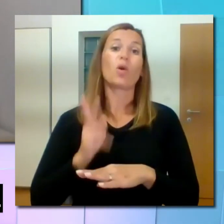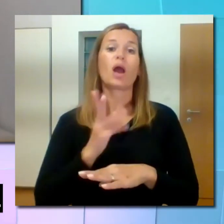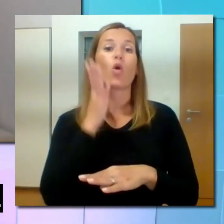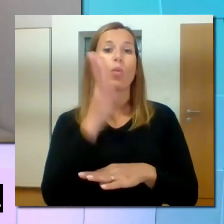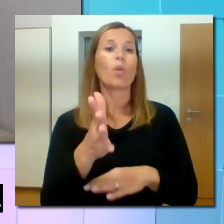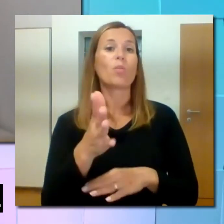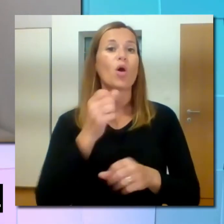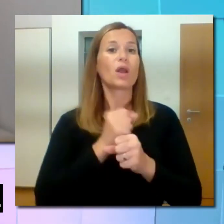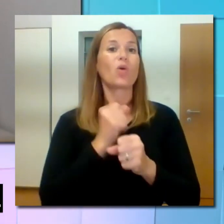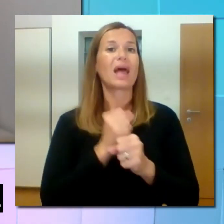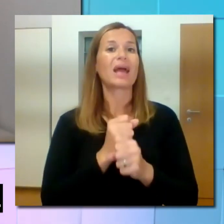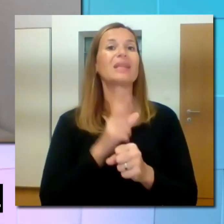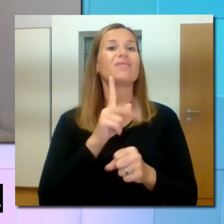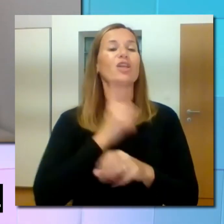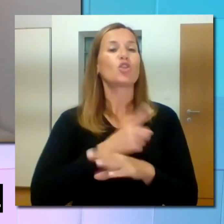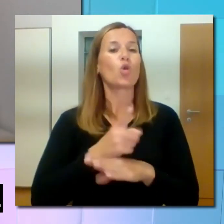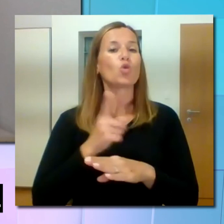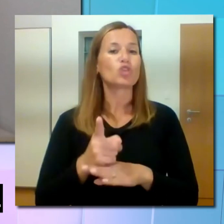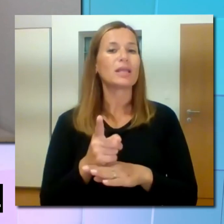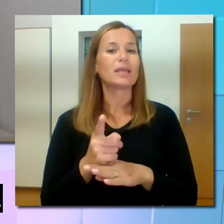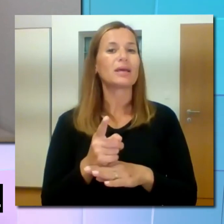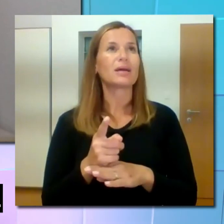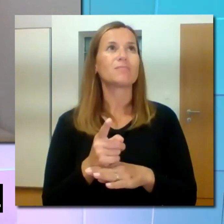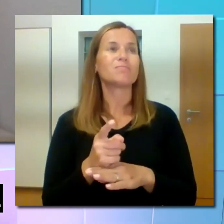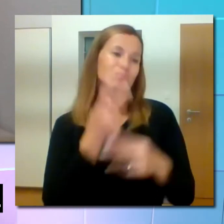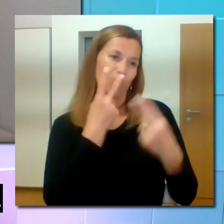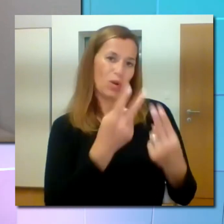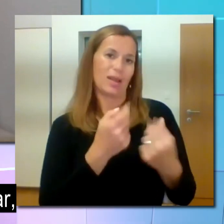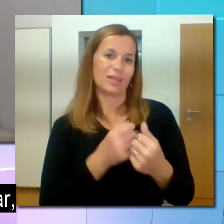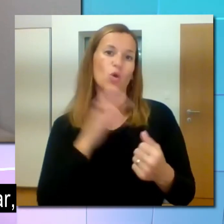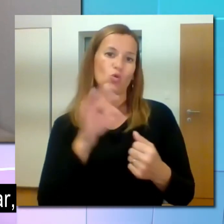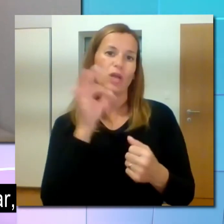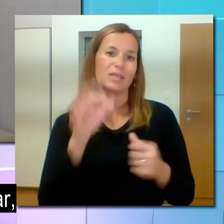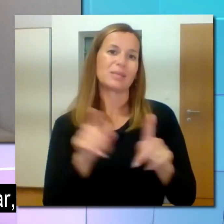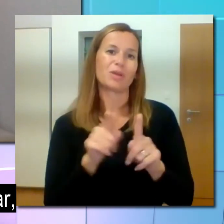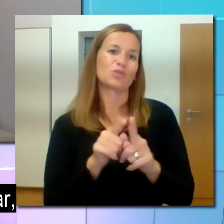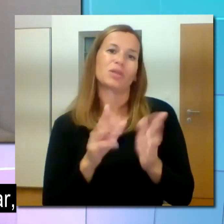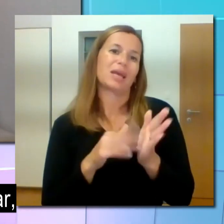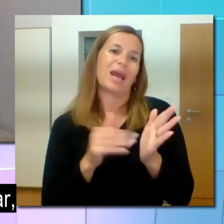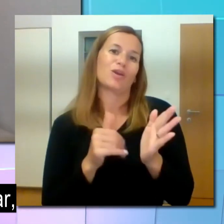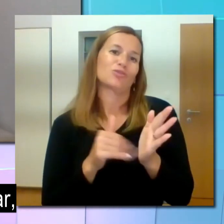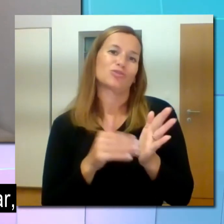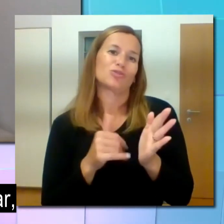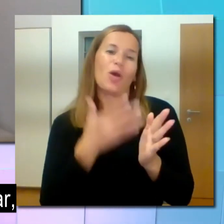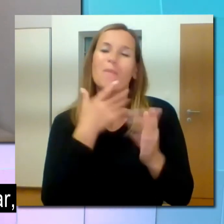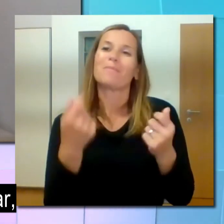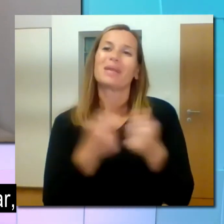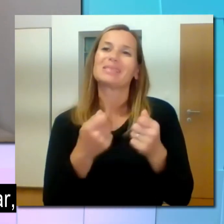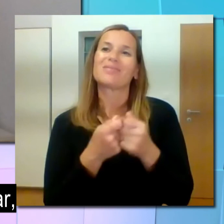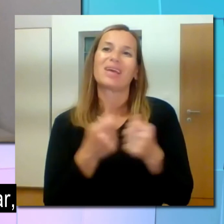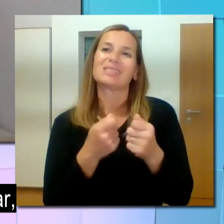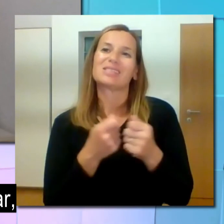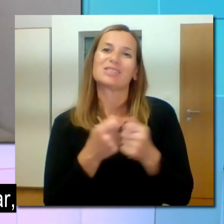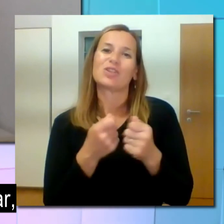kako bomo ravnali v določenih pogledih. Včasih pa tudi kakšno, čisto bom rekla, tako